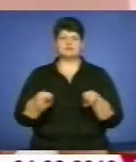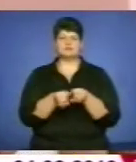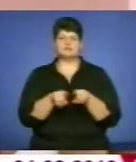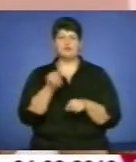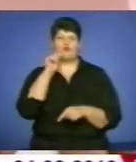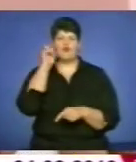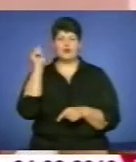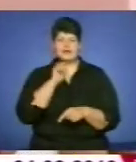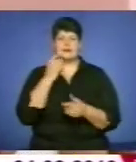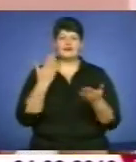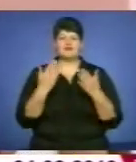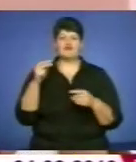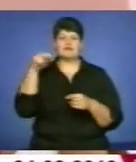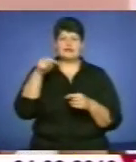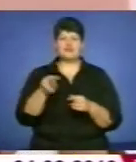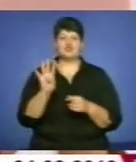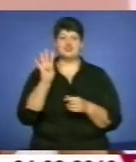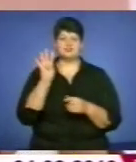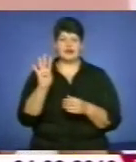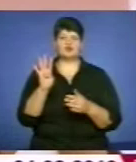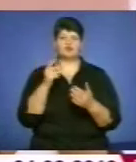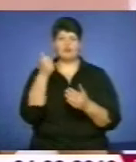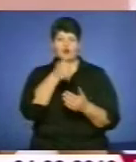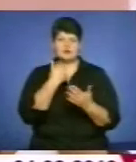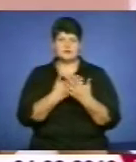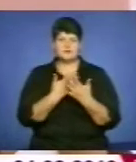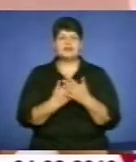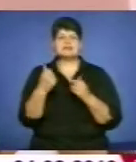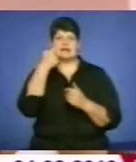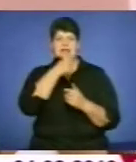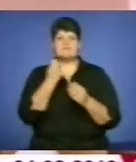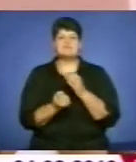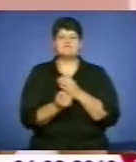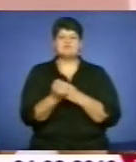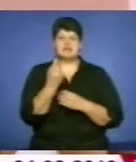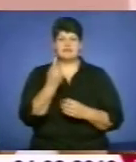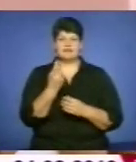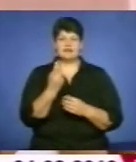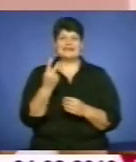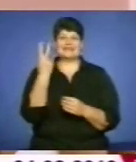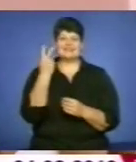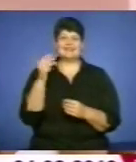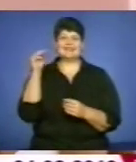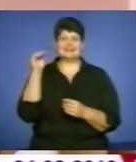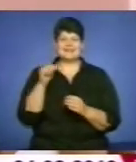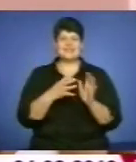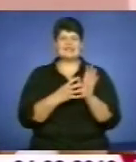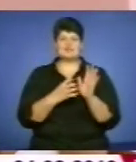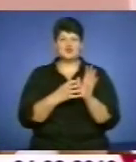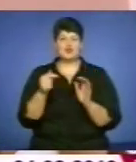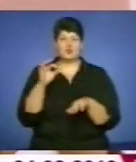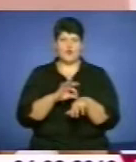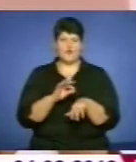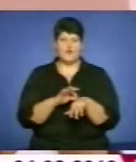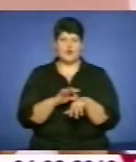Якщо в 2004 році за рік виявлялося 2900 хворих, то